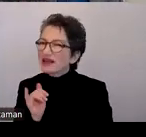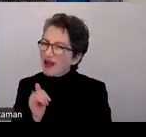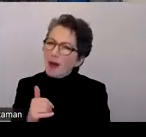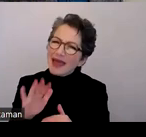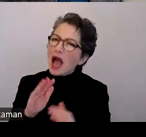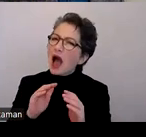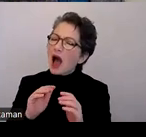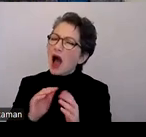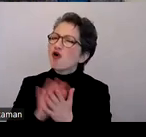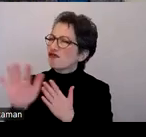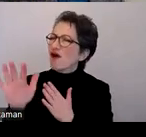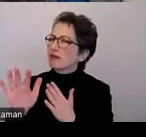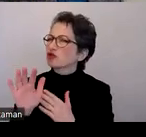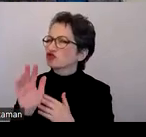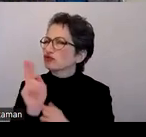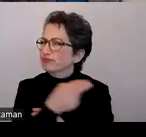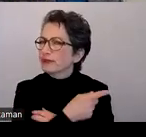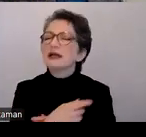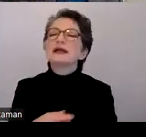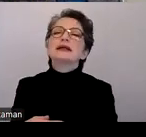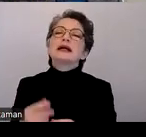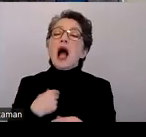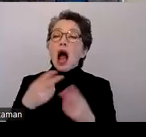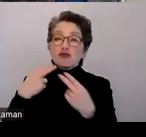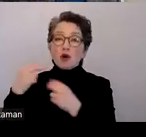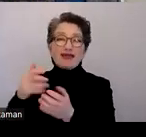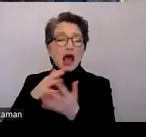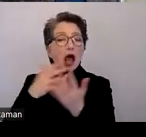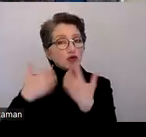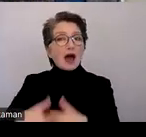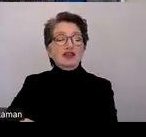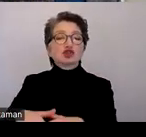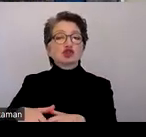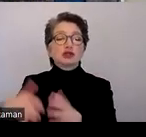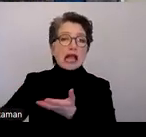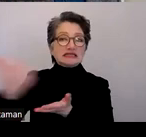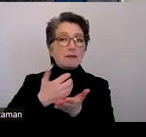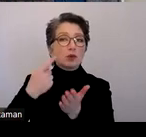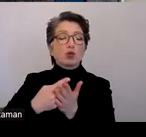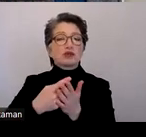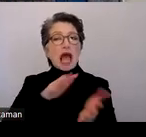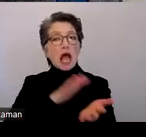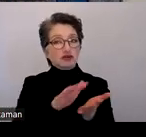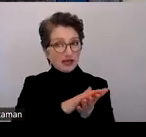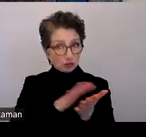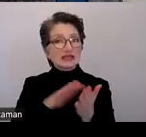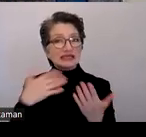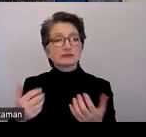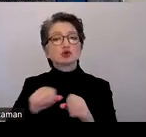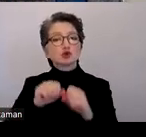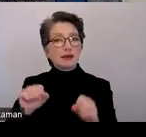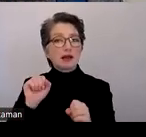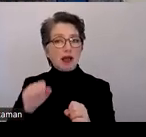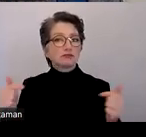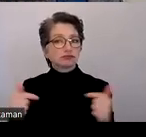Und ich kann die Antworten automatisch einsammeln, auswerten lassen. Dazu gibt es Systeme, die das machen. Zum